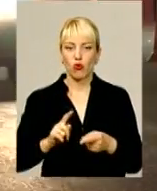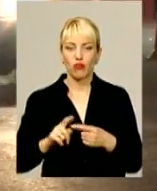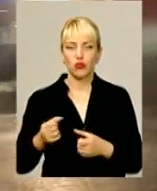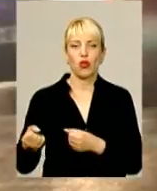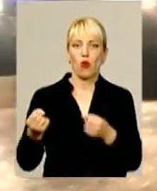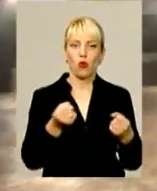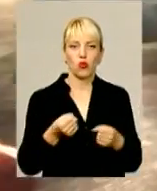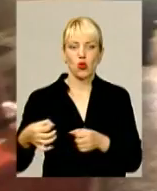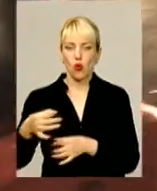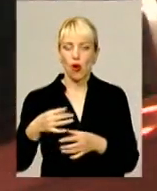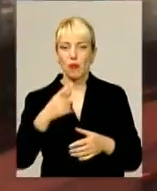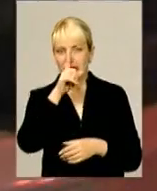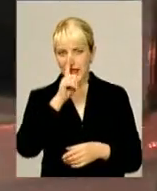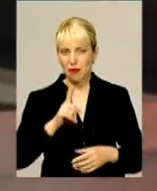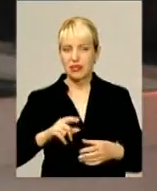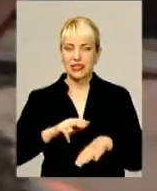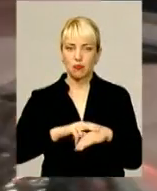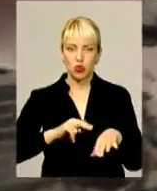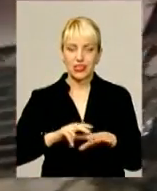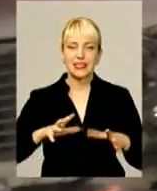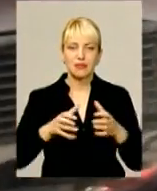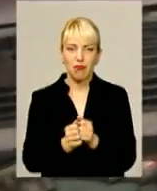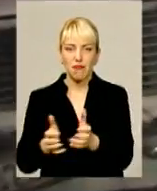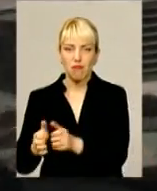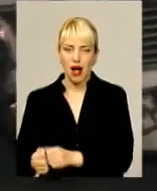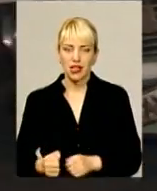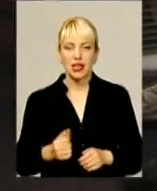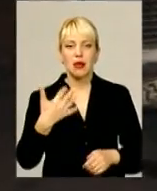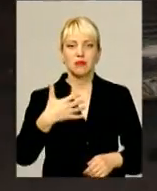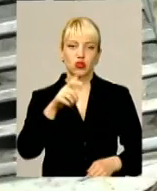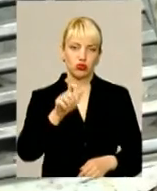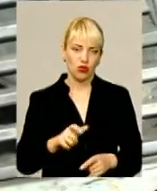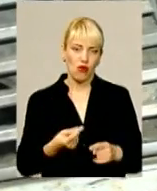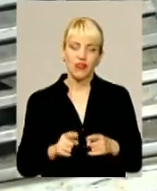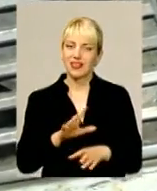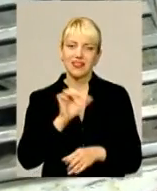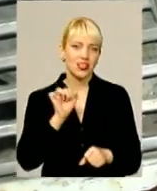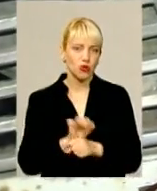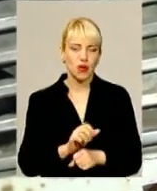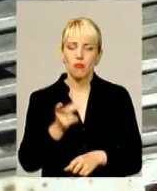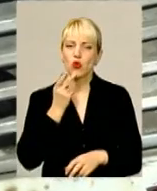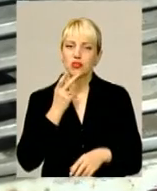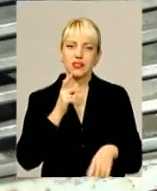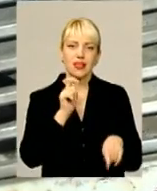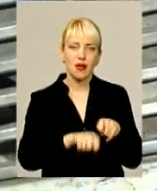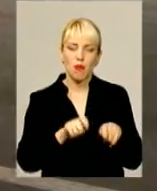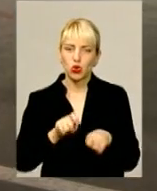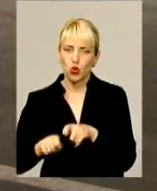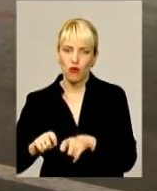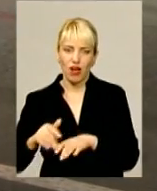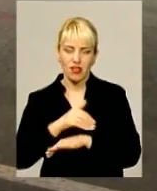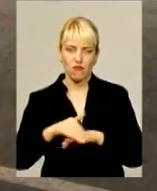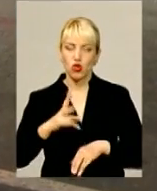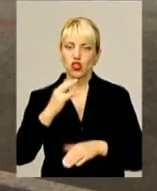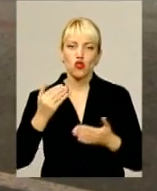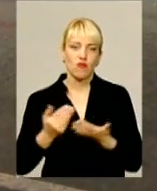області. Менше, ніж за місяць правоохоронці таких спіймали майже три сотні. Їх не зупиняють ані постійні патрулювання вулиць, ані нові штрафи.